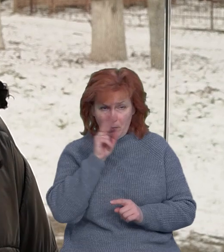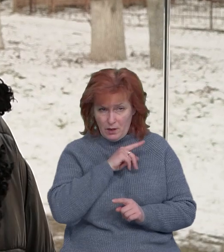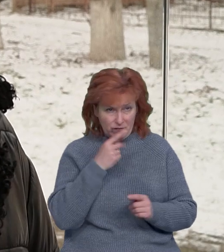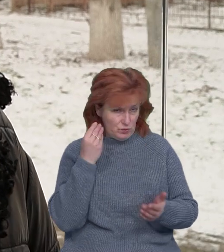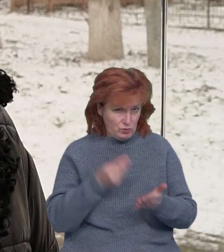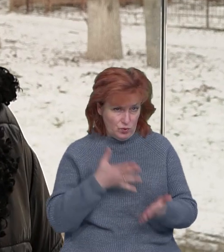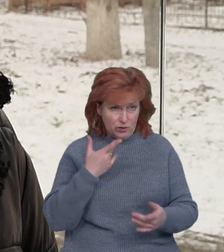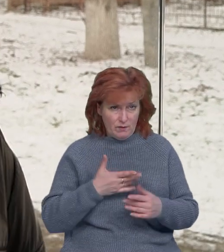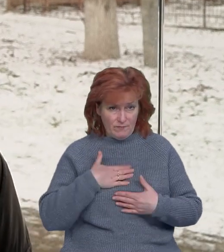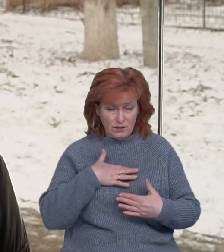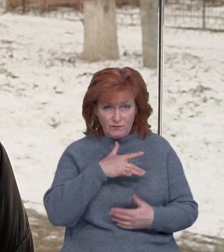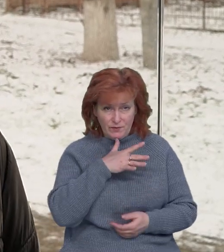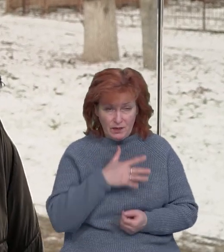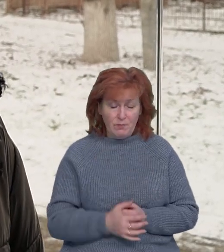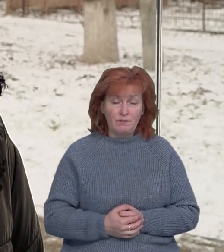дорого, я вважаю.